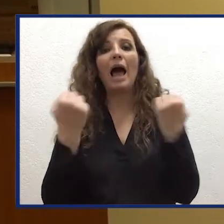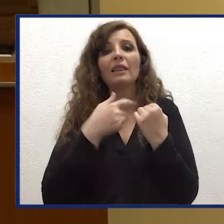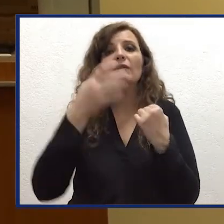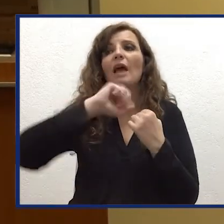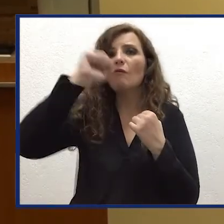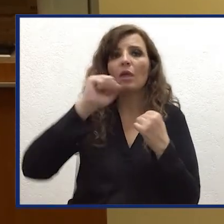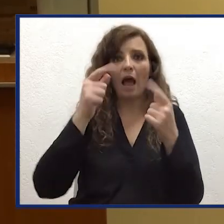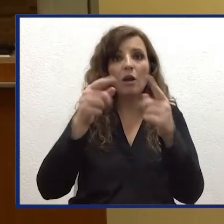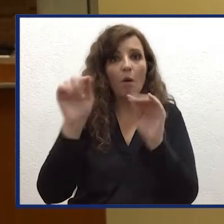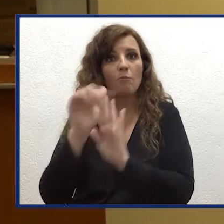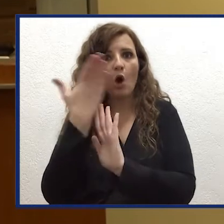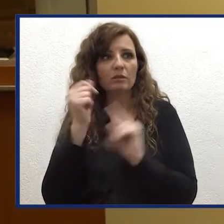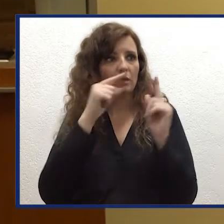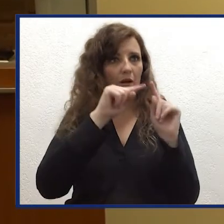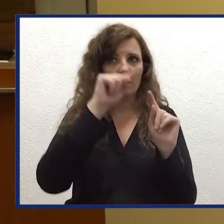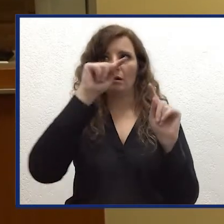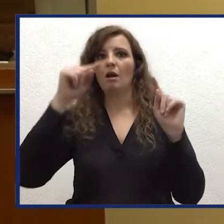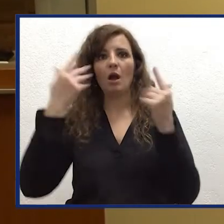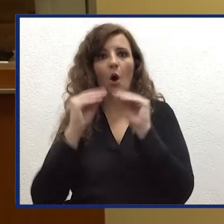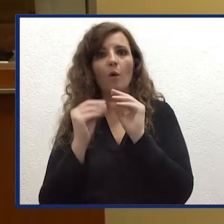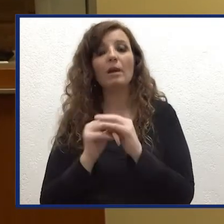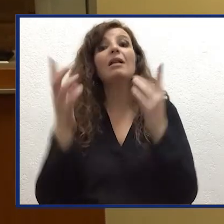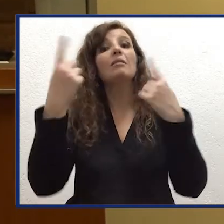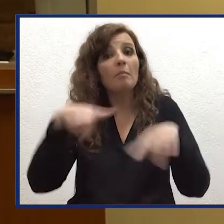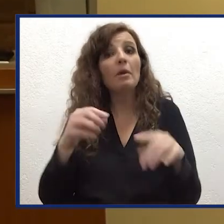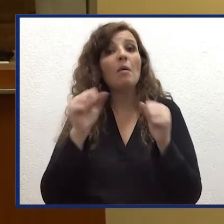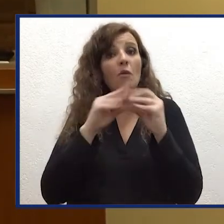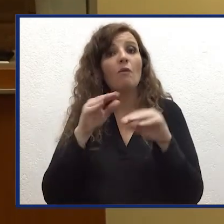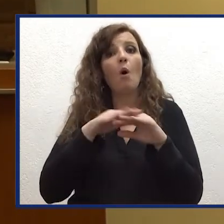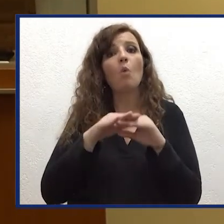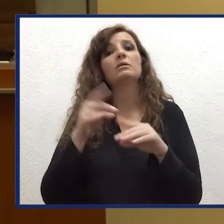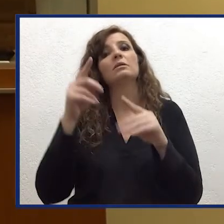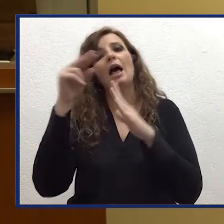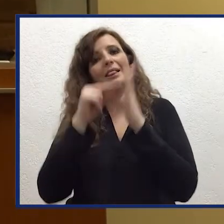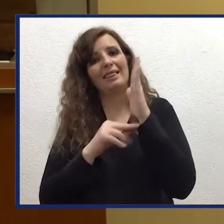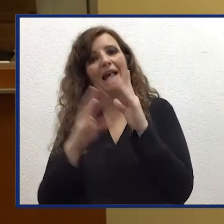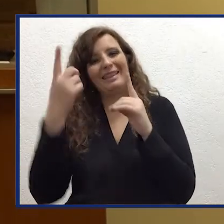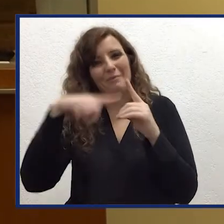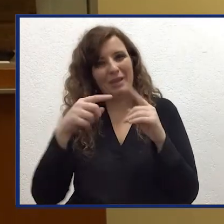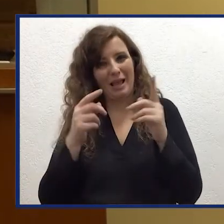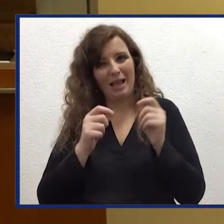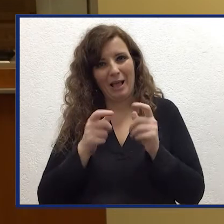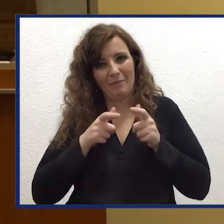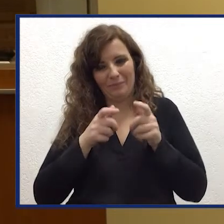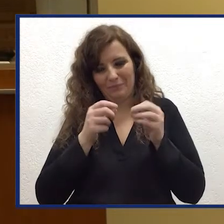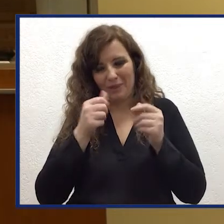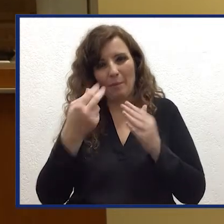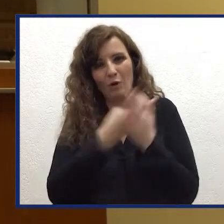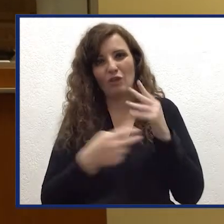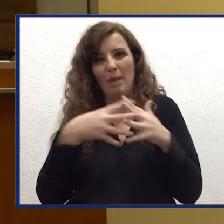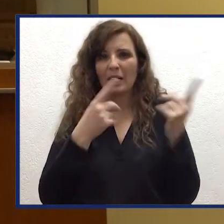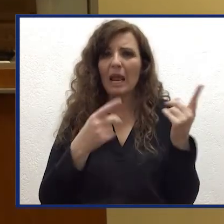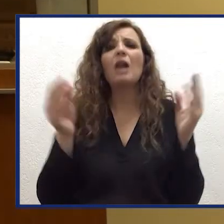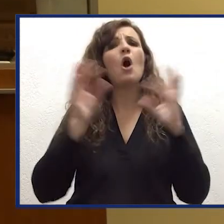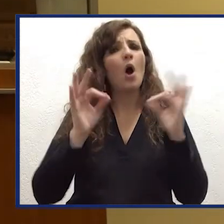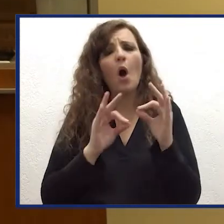dell'attività vulcanica. Questo può essere fatto utilizzando sia i dati Landsat 8 della missione americana Landsat